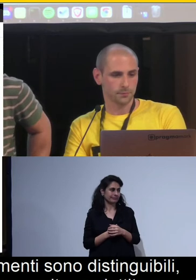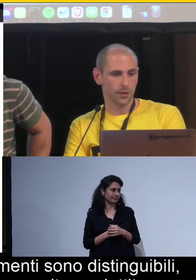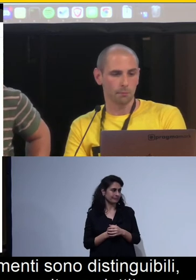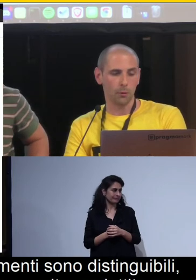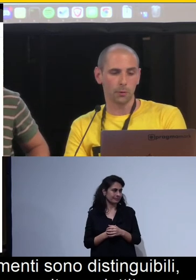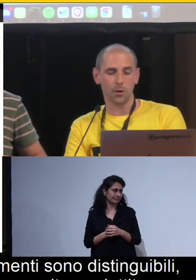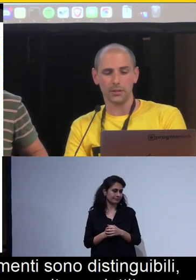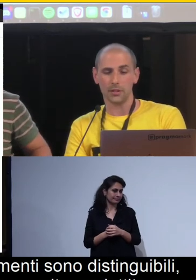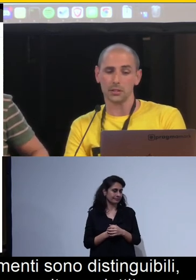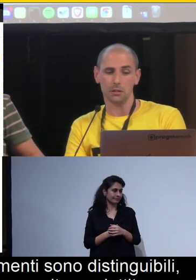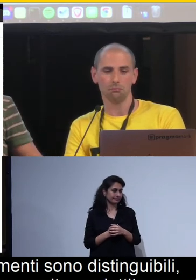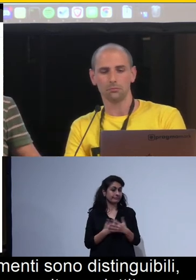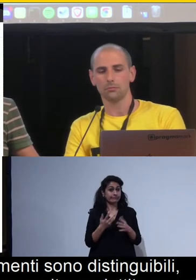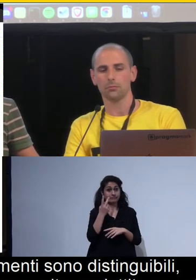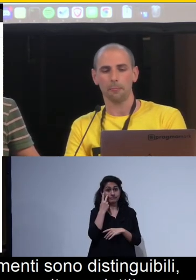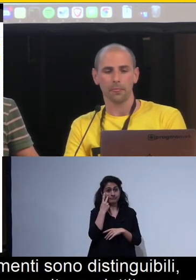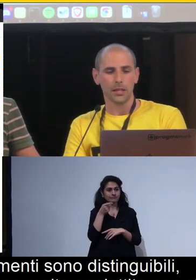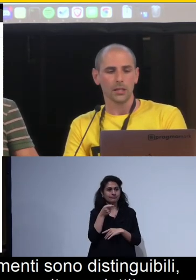PowerPoint sia sì.